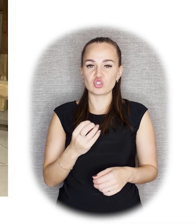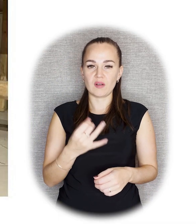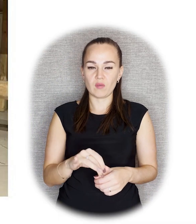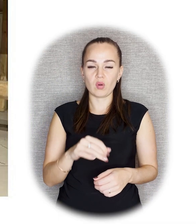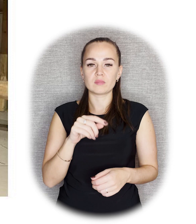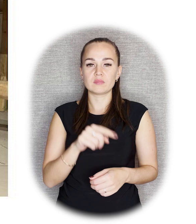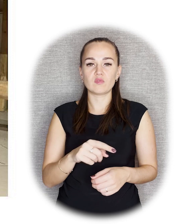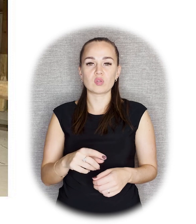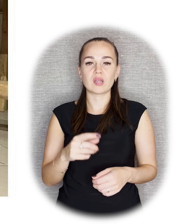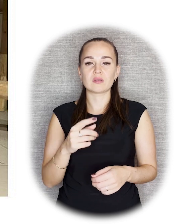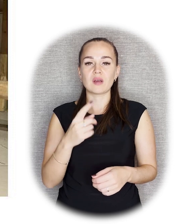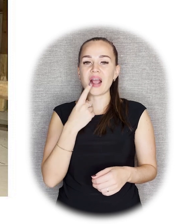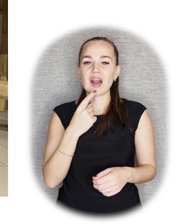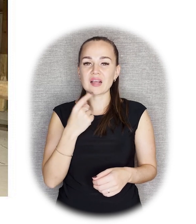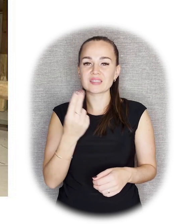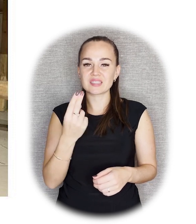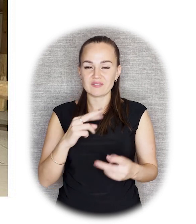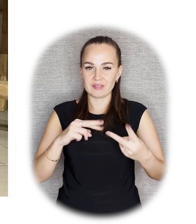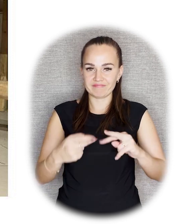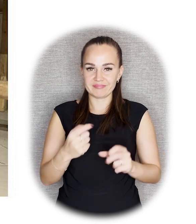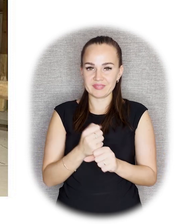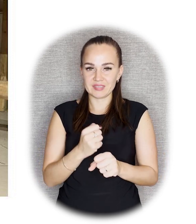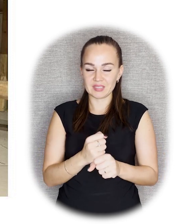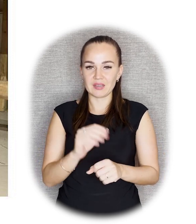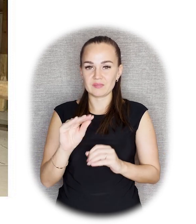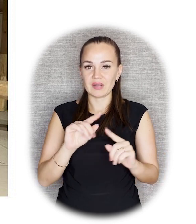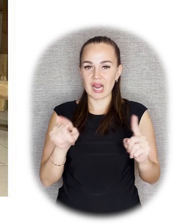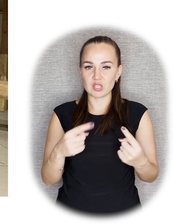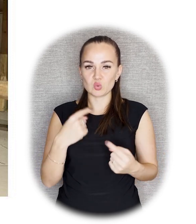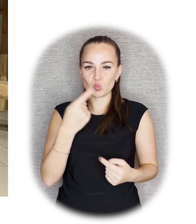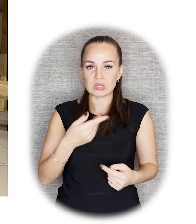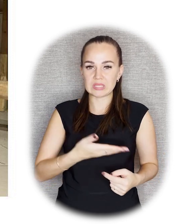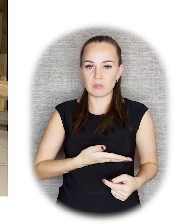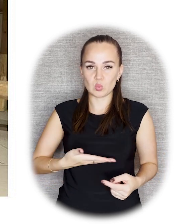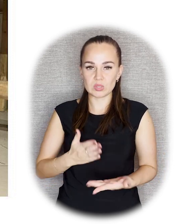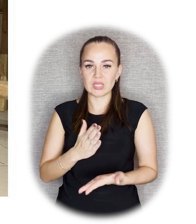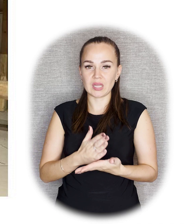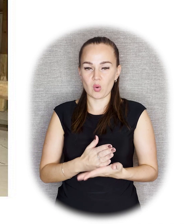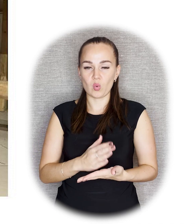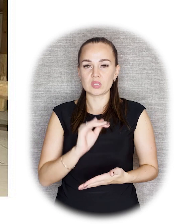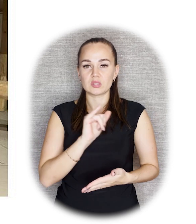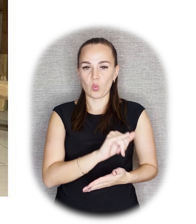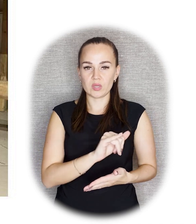тонирования в цвет красной терракоты реконструкция бюста находится у нас в